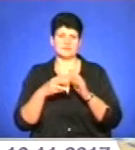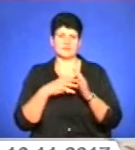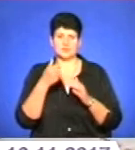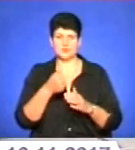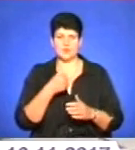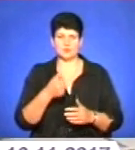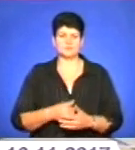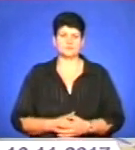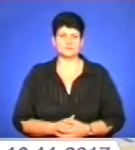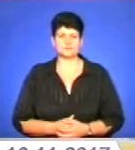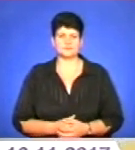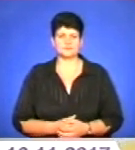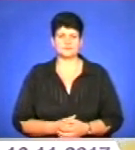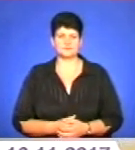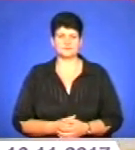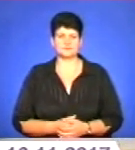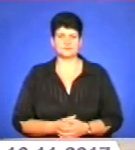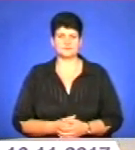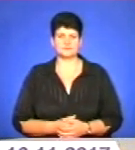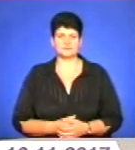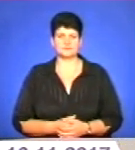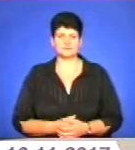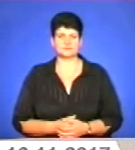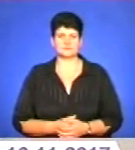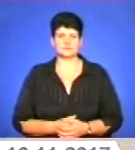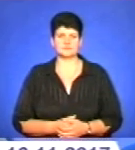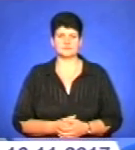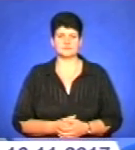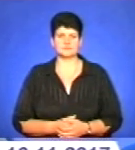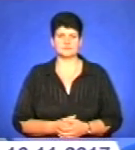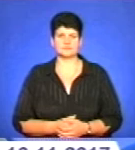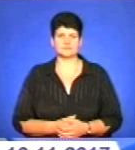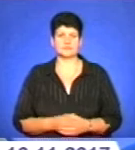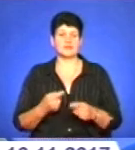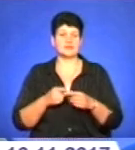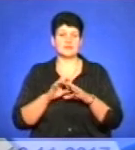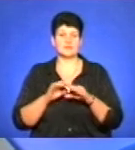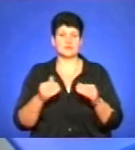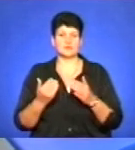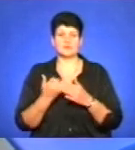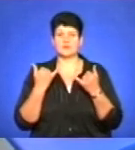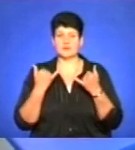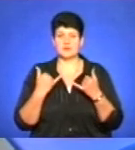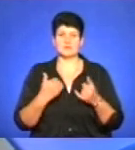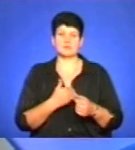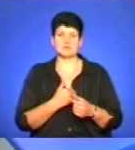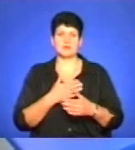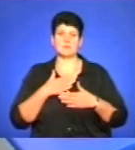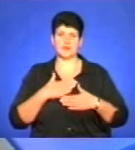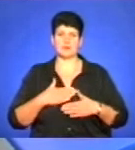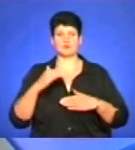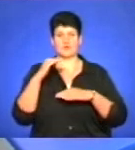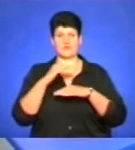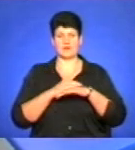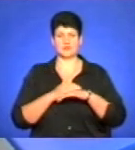Тарас Бурак, Андрій Прокопів, Вісті, ТТБ Це всі новини на сьогодні. Я з побажанням приємного